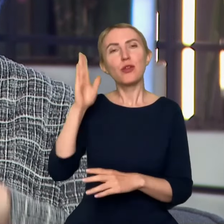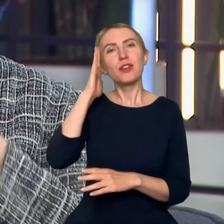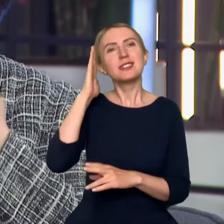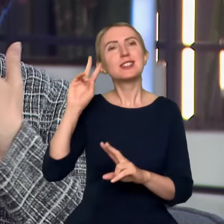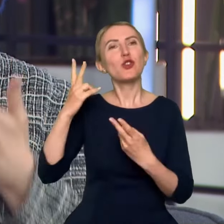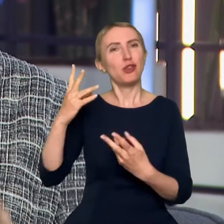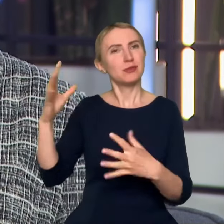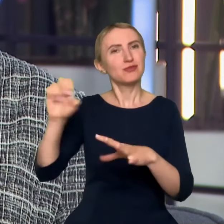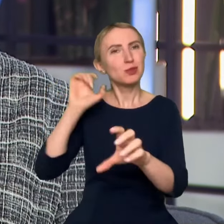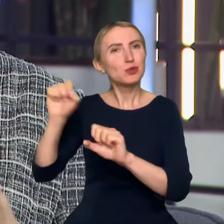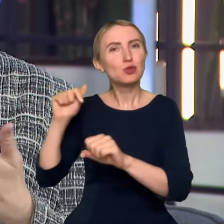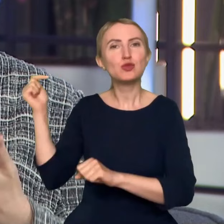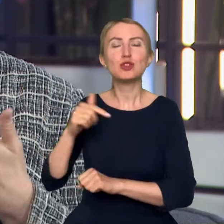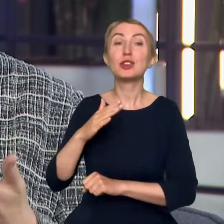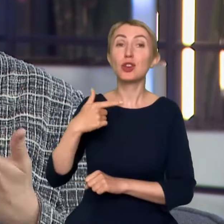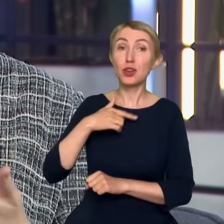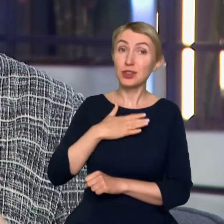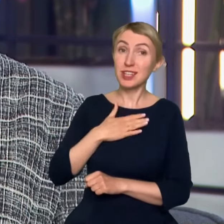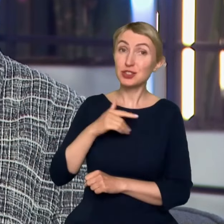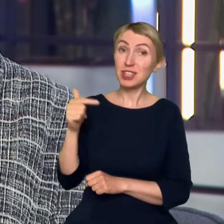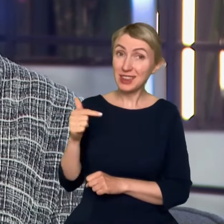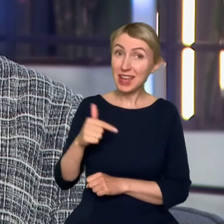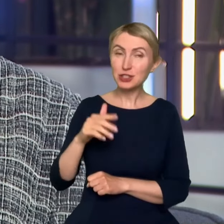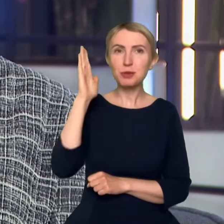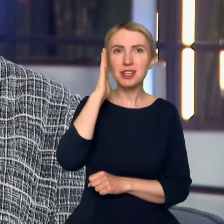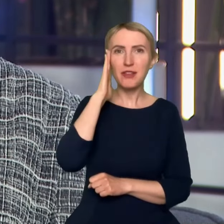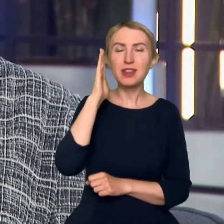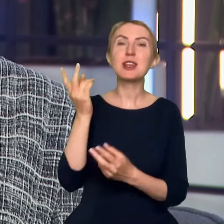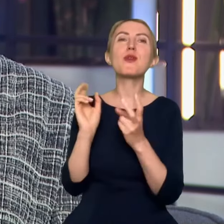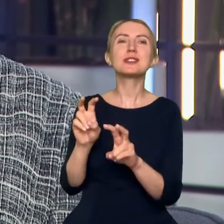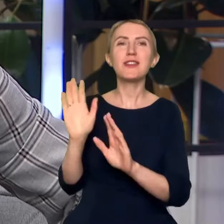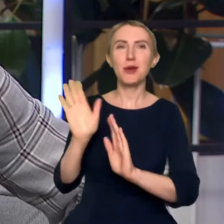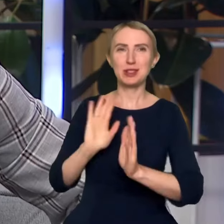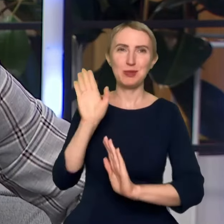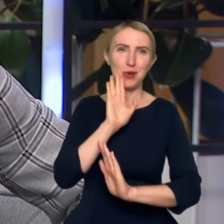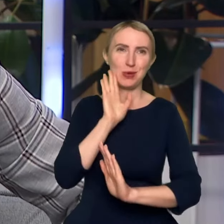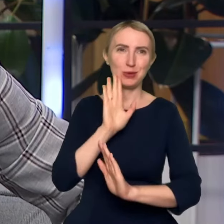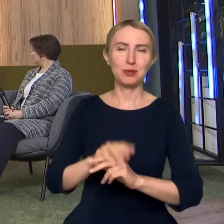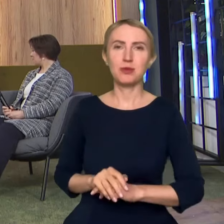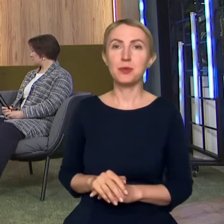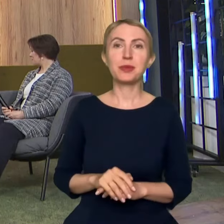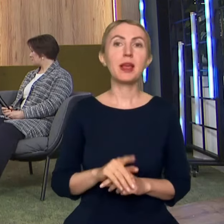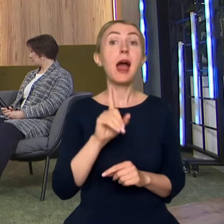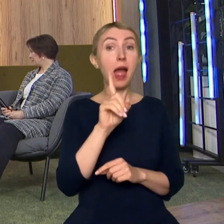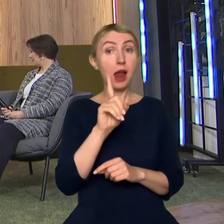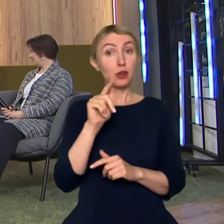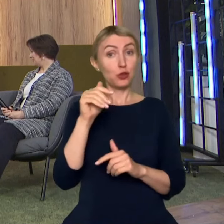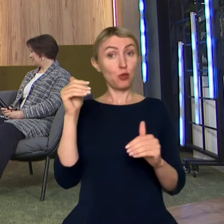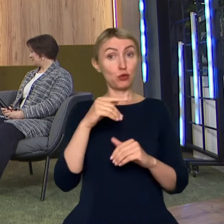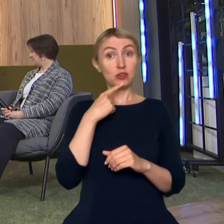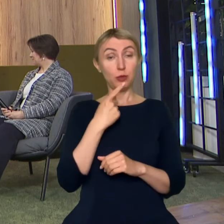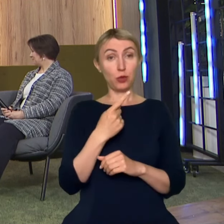zasysać. Więc jest w naszym interesie, żeby ta wiedza nadal powstawała właśnie w taki sposób. Ale idąc tym tropem, to można by powiedzieć, że